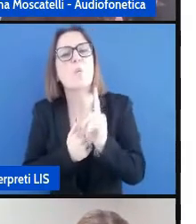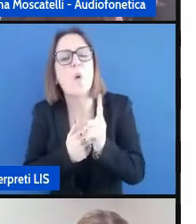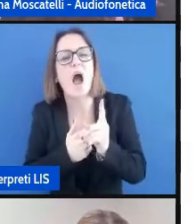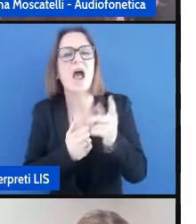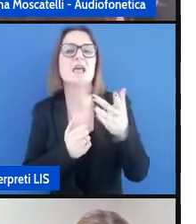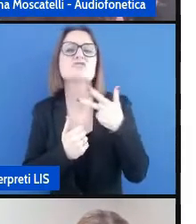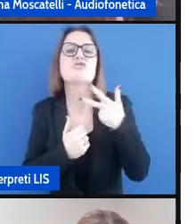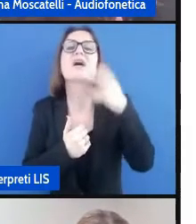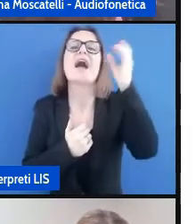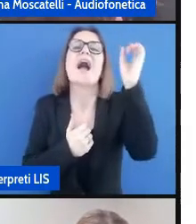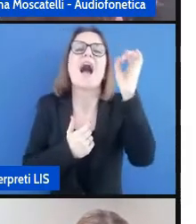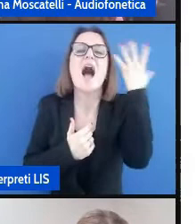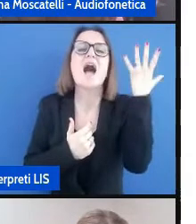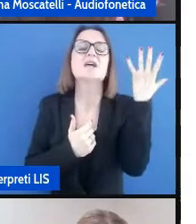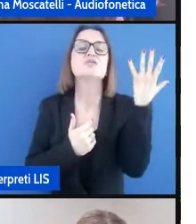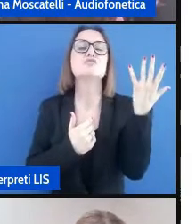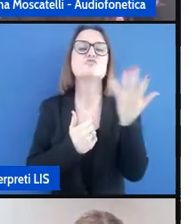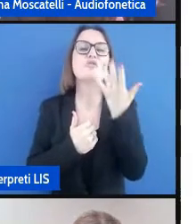eventuali